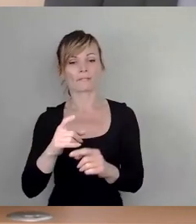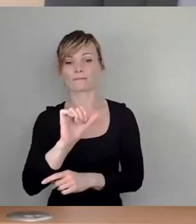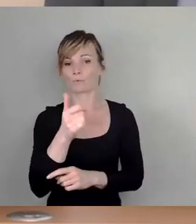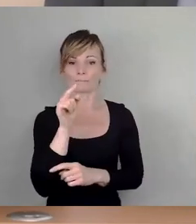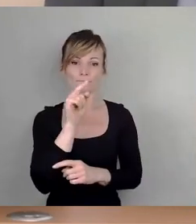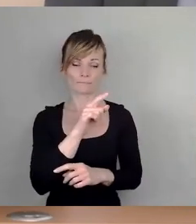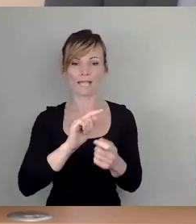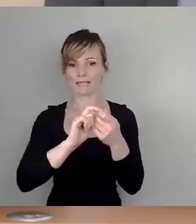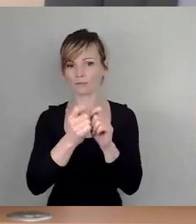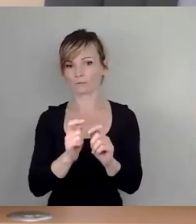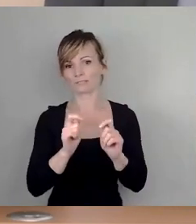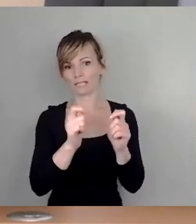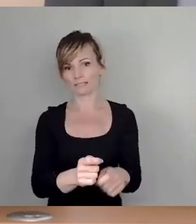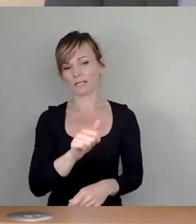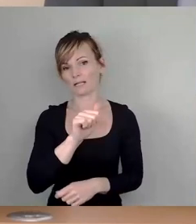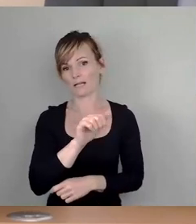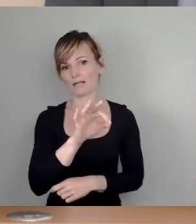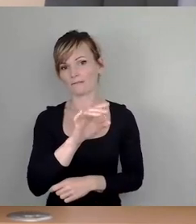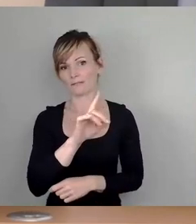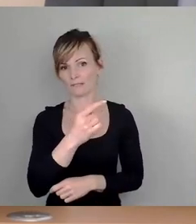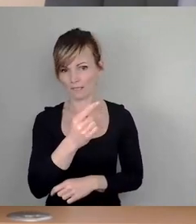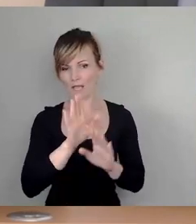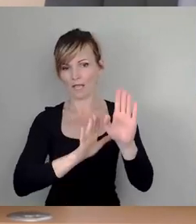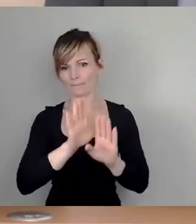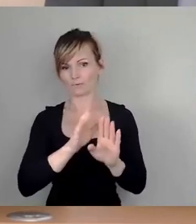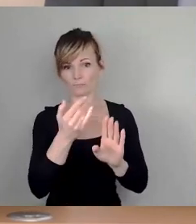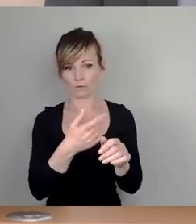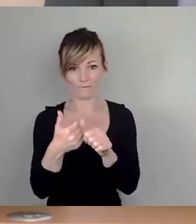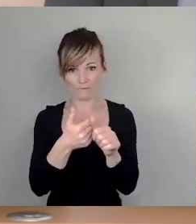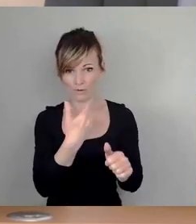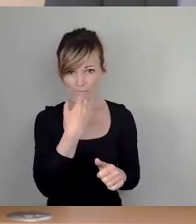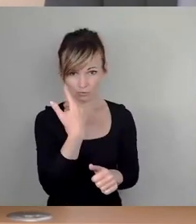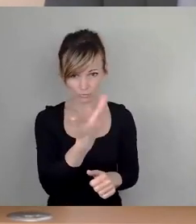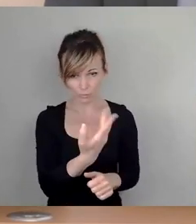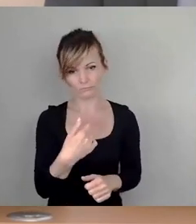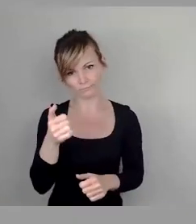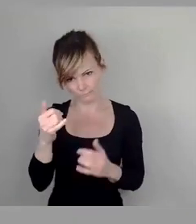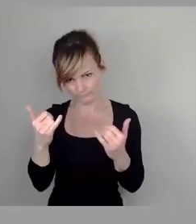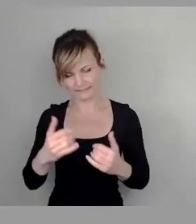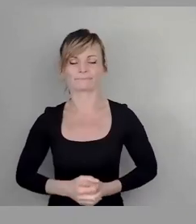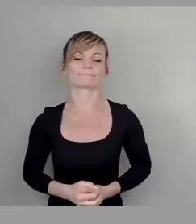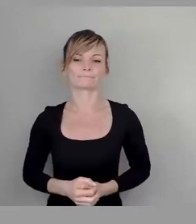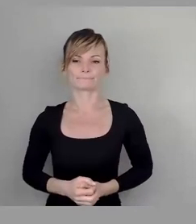AfD zur Abstimmung stellen. Wer dem folgen möchte, den bitte ich jetzt um das Stimmzeichen.